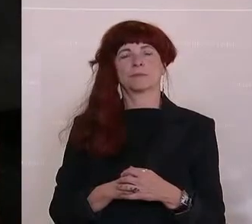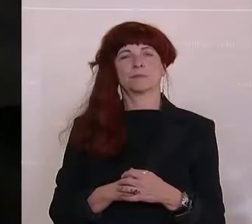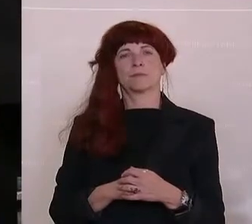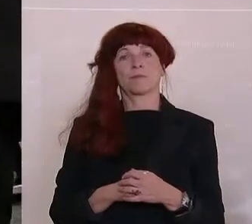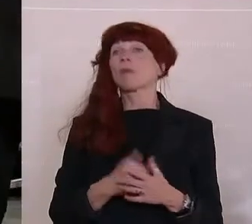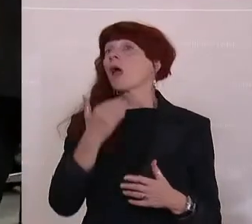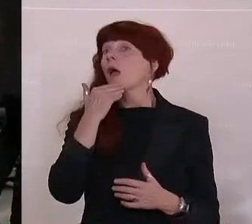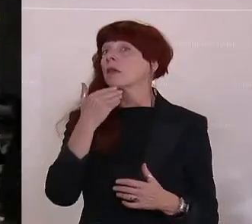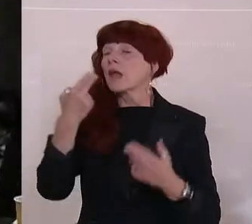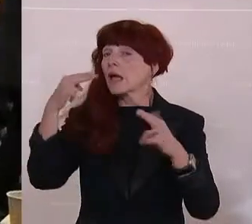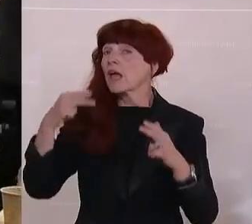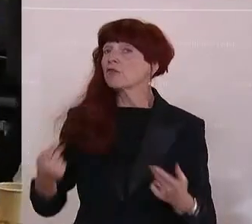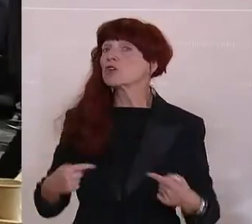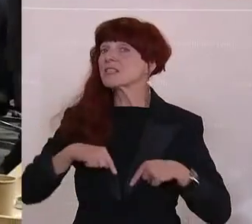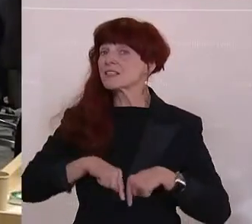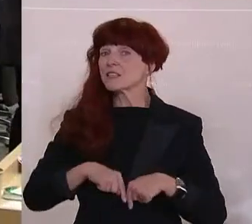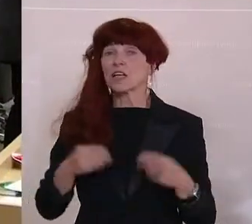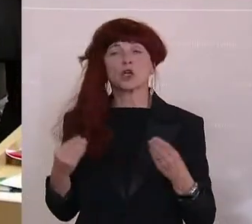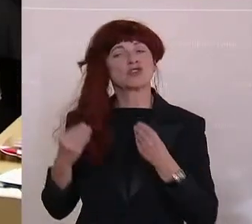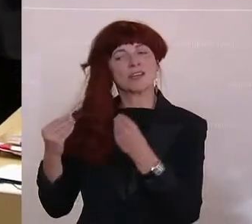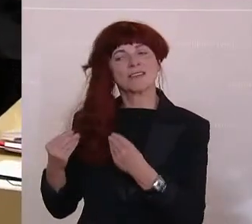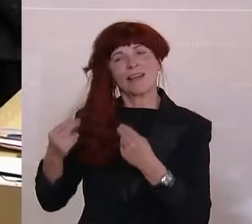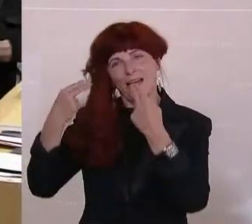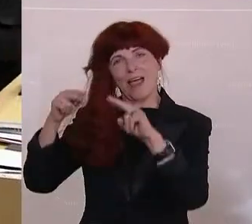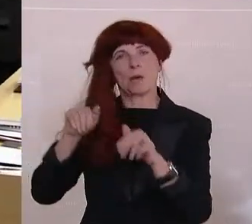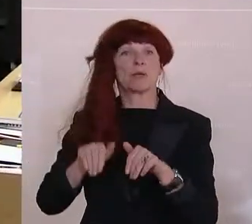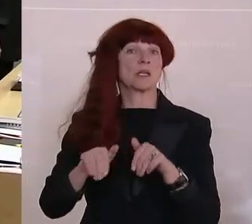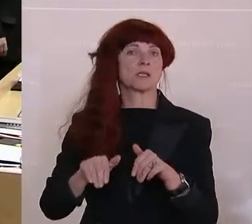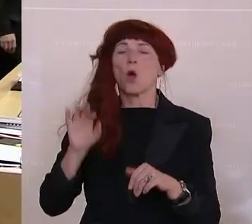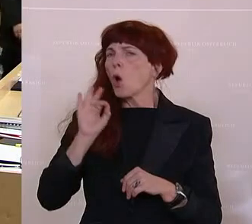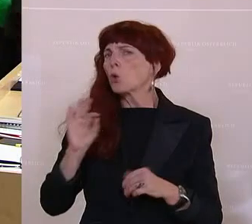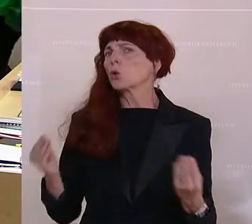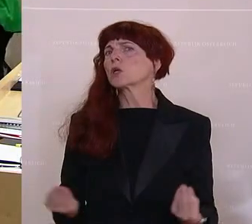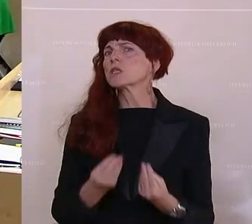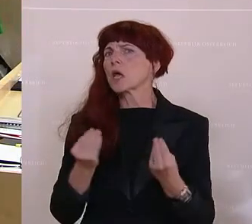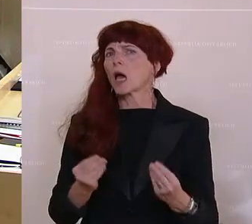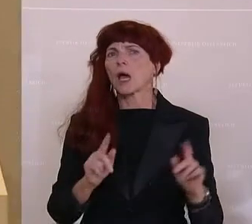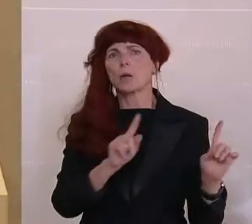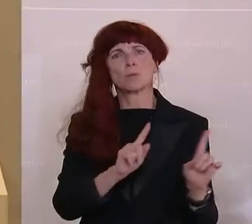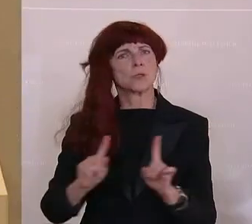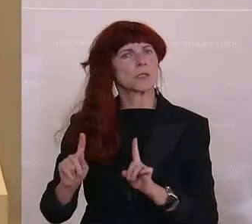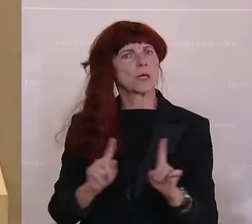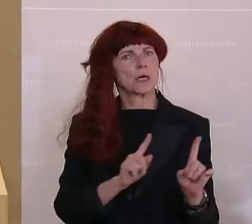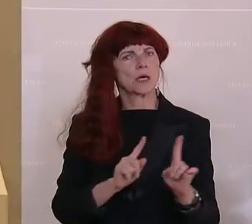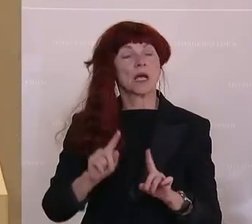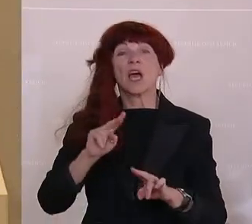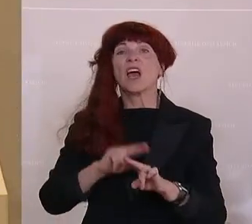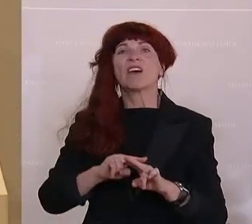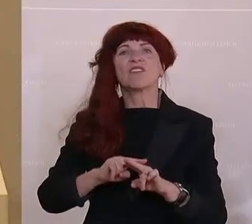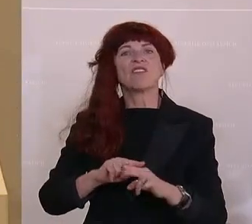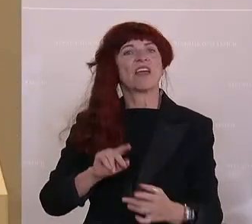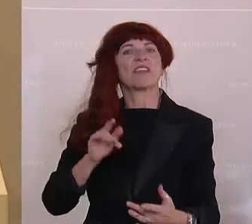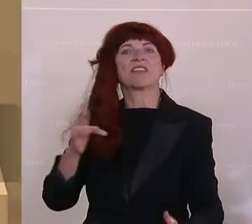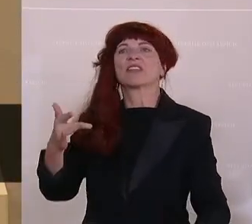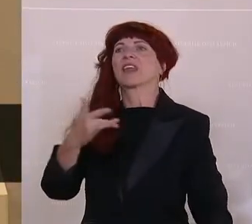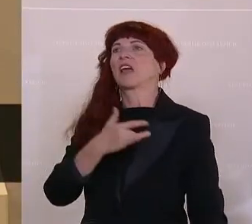Danke Herr Vorsitzender, gesetzter Herr Minister. Eine gute Sache über die Musik ist die, wenn sie dich trifft, dann